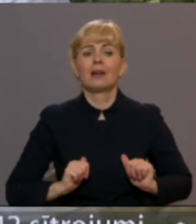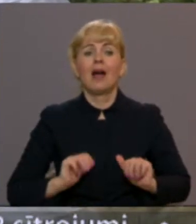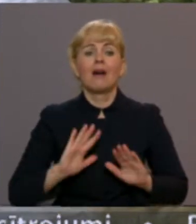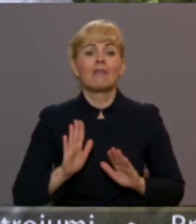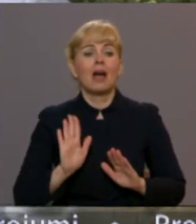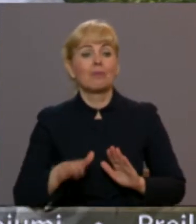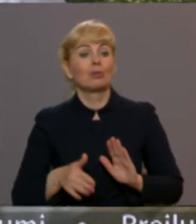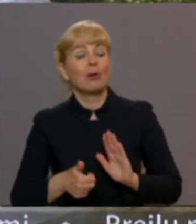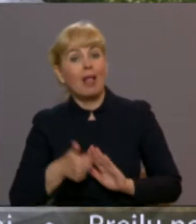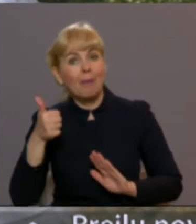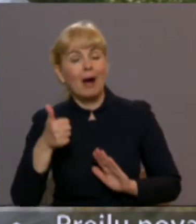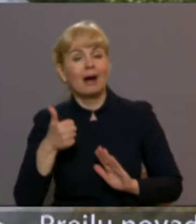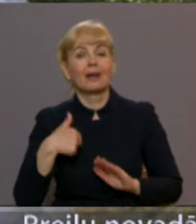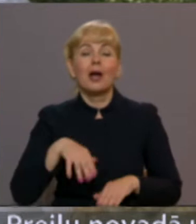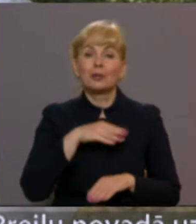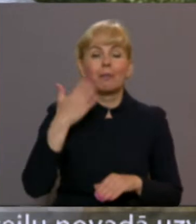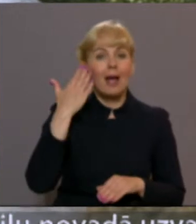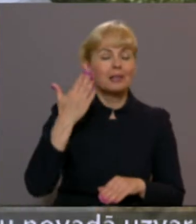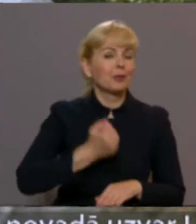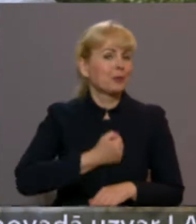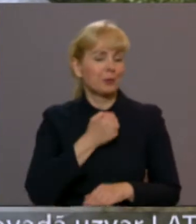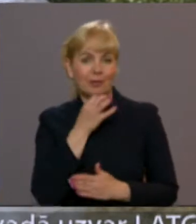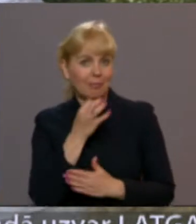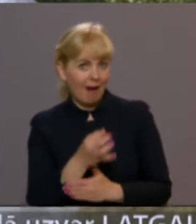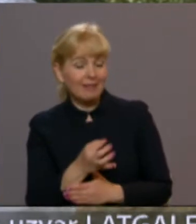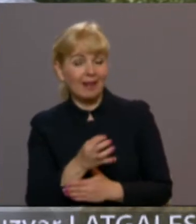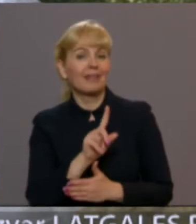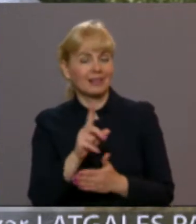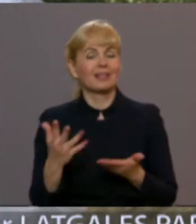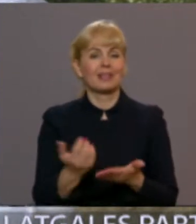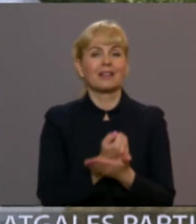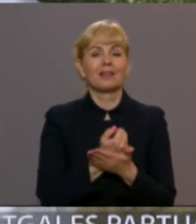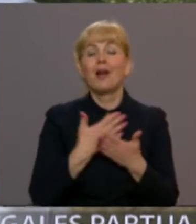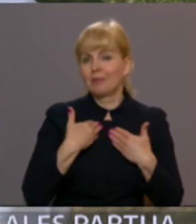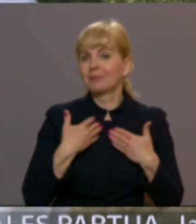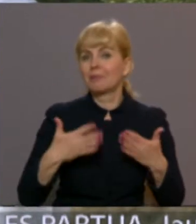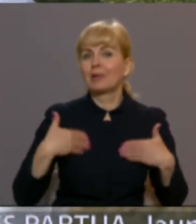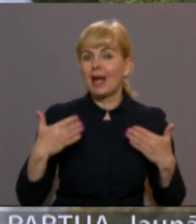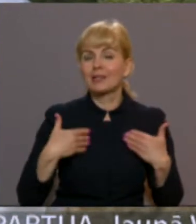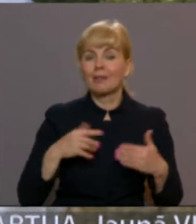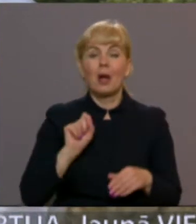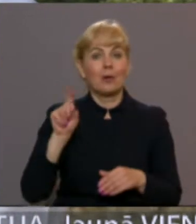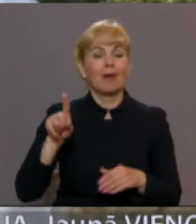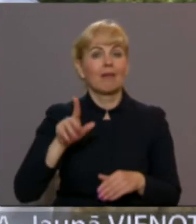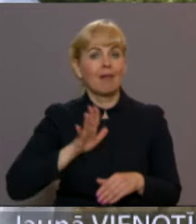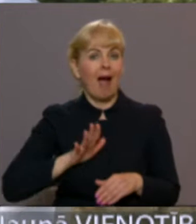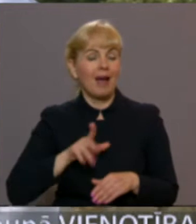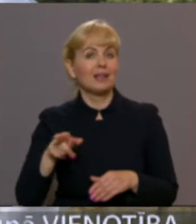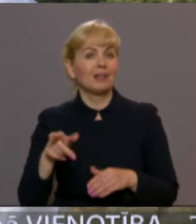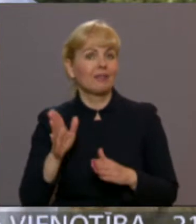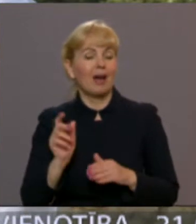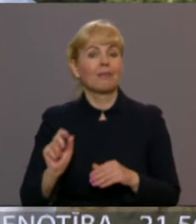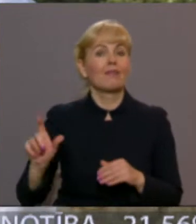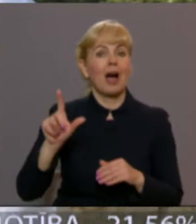Vai varēja labāk? To mēs grūti prognozēt, bet tas, kas ir sasniegs, tas tiešām mūs ļoti priecē. Vai gaidījāt, ka atkal jums varētu būt